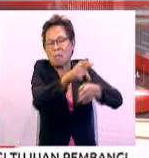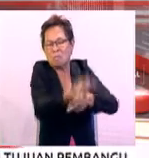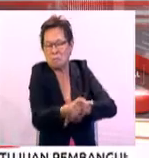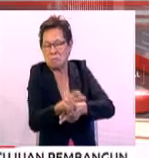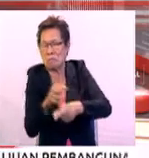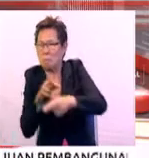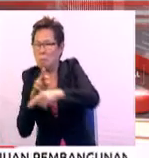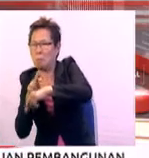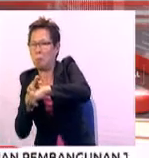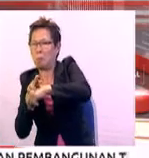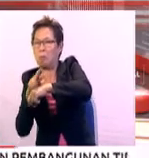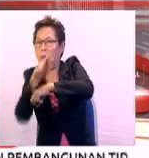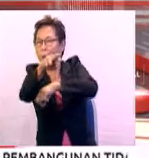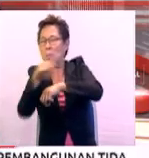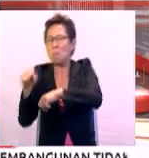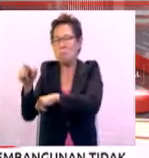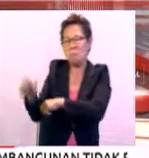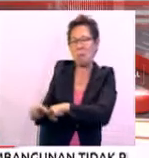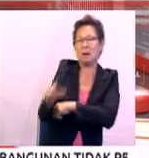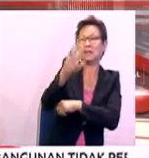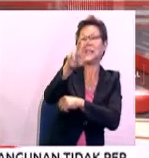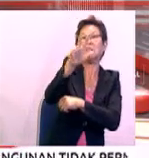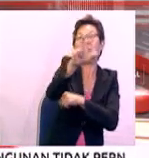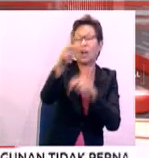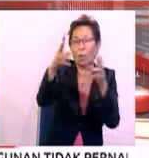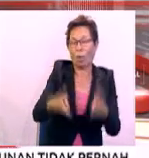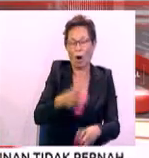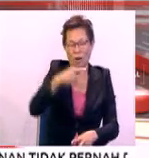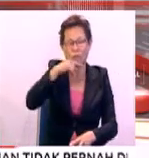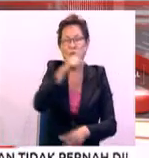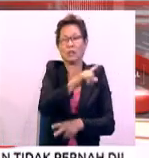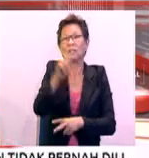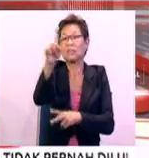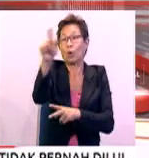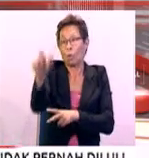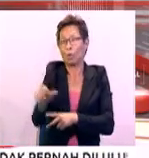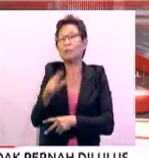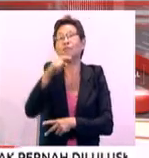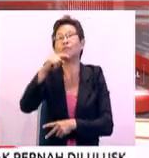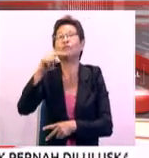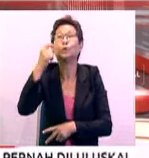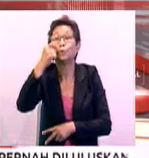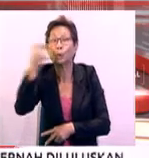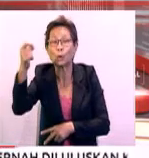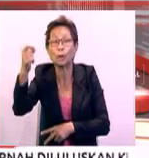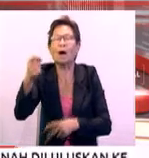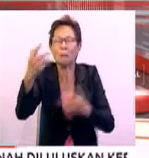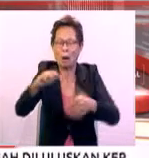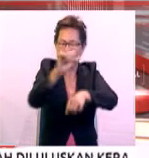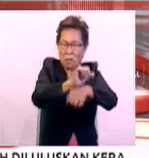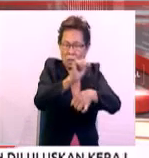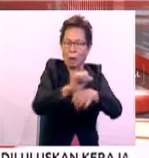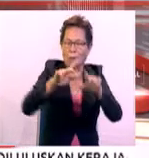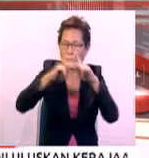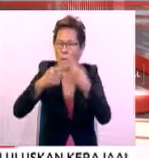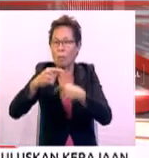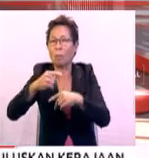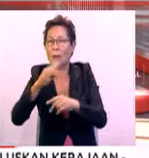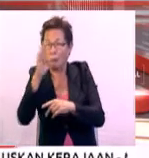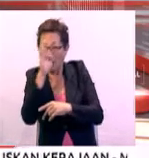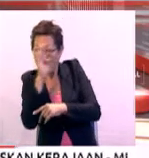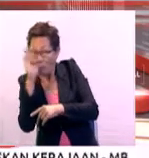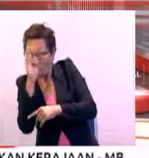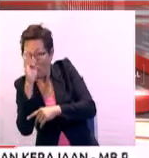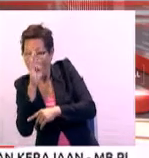penyerang. Mereka terdiri daripada 3 warga Rusia dan seorang dari Ukraine. Antara lain pernah berimat dengan pasukan perisikan Rusia,